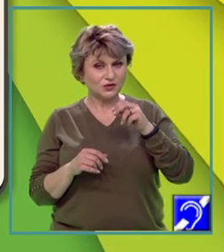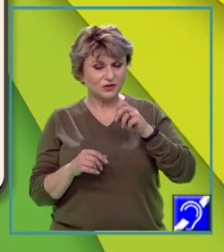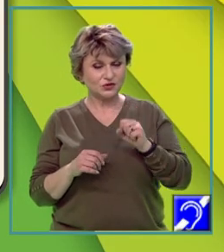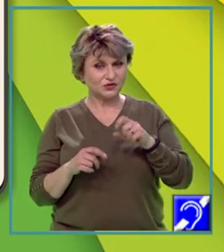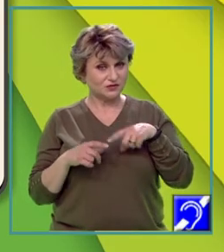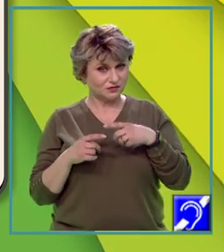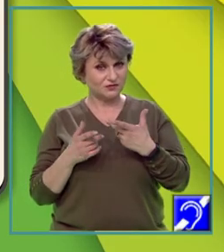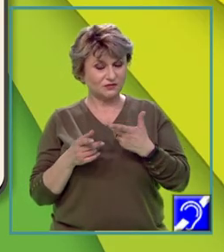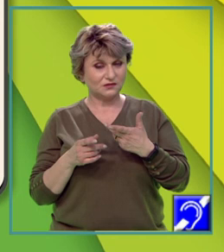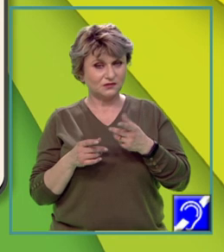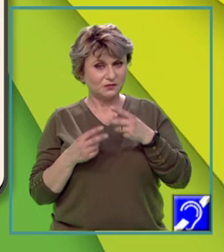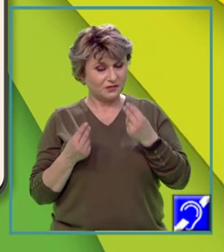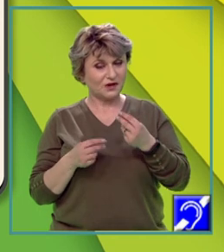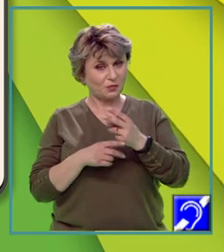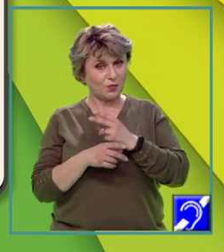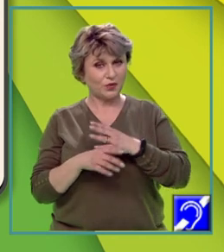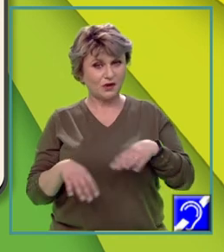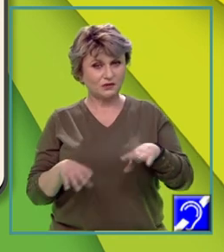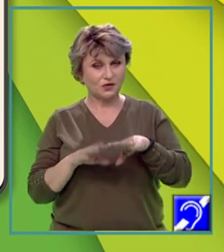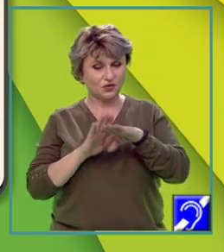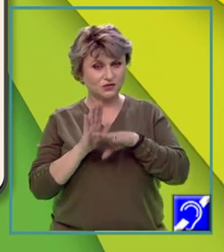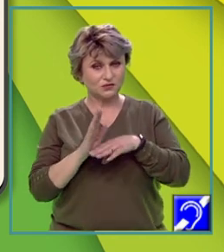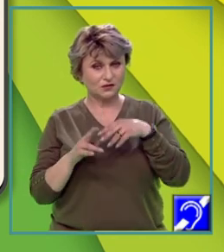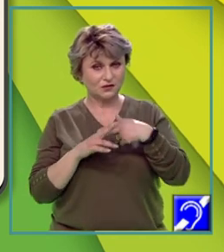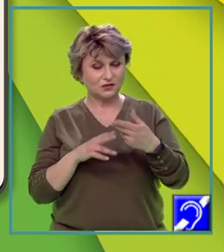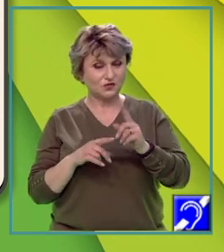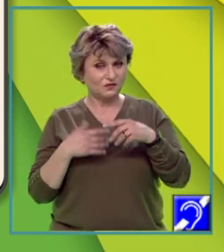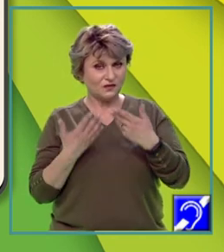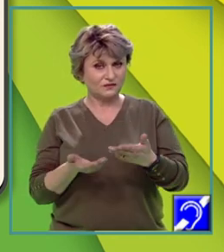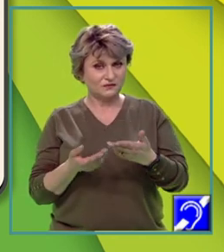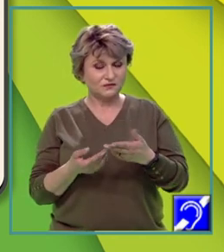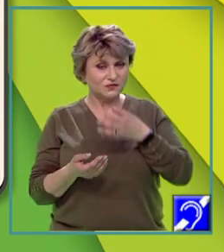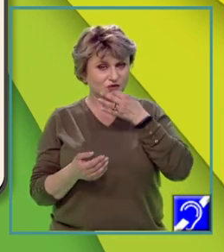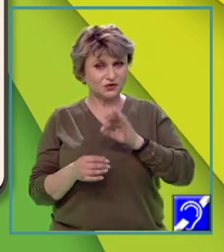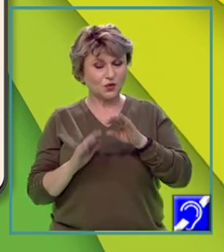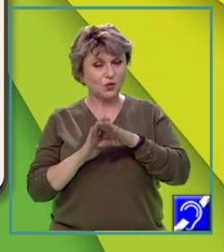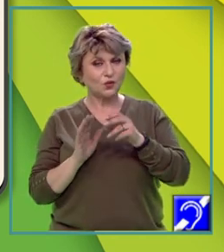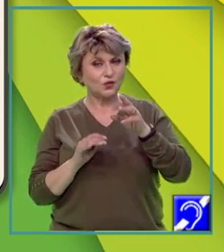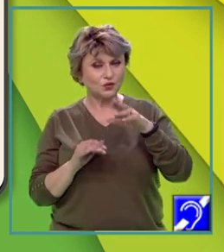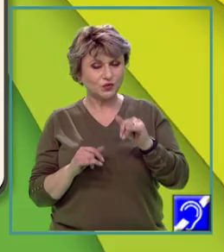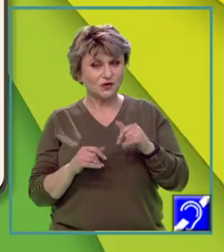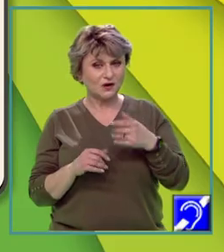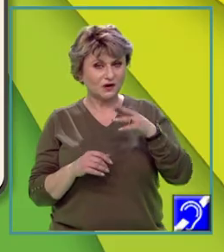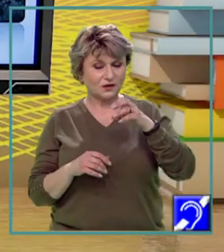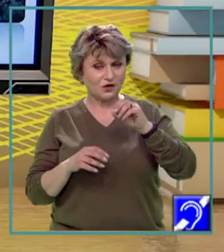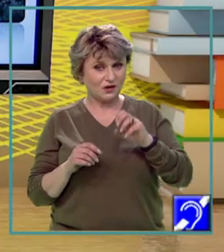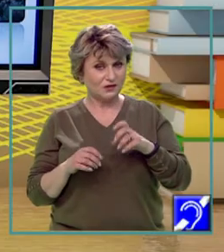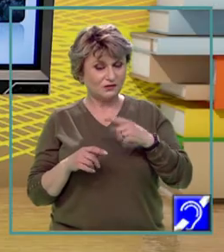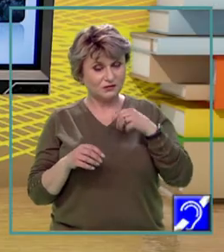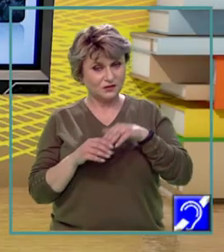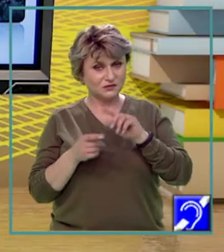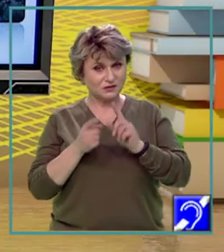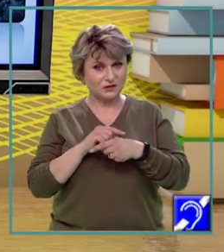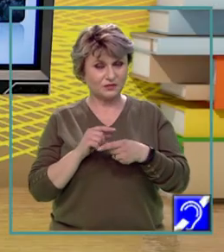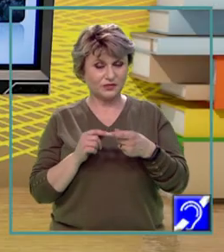înalte, deși bine populate, condițiile naturale nu favorizează culturile agricole. În schimb, existența